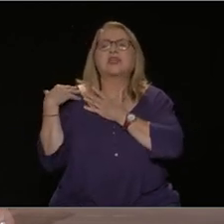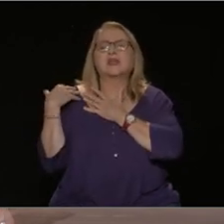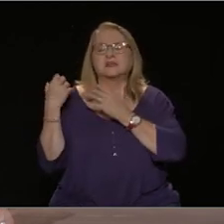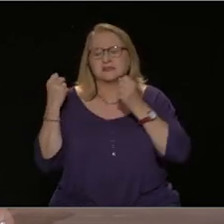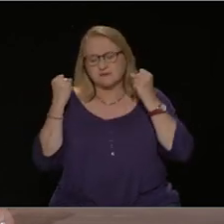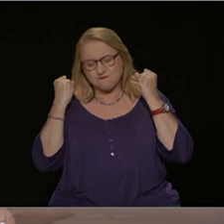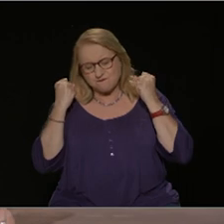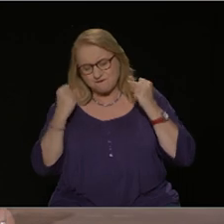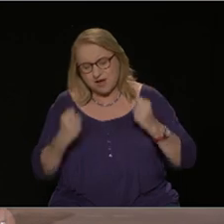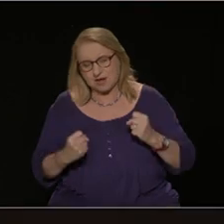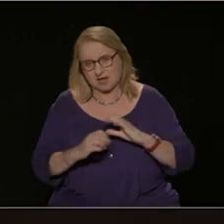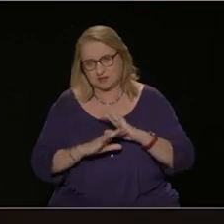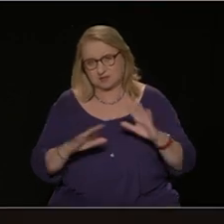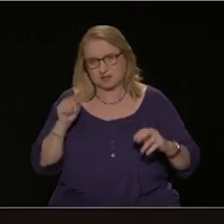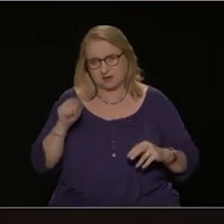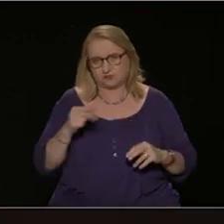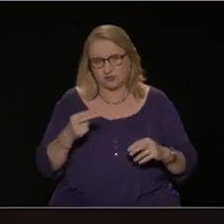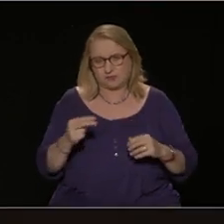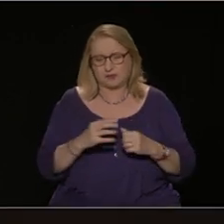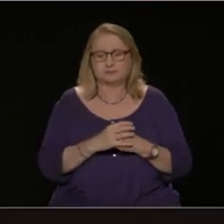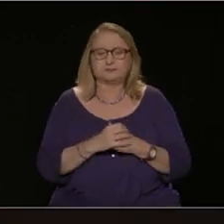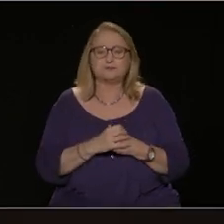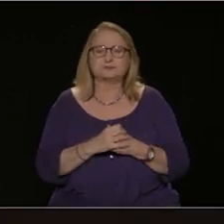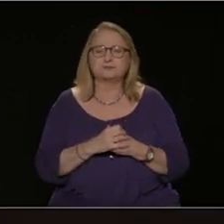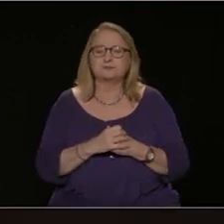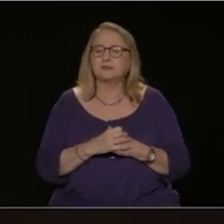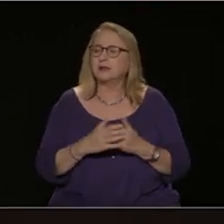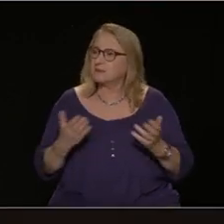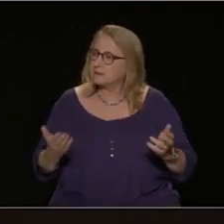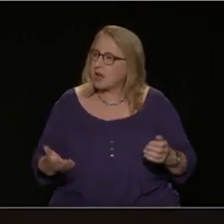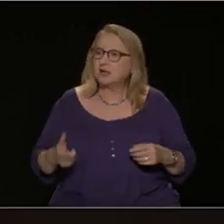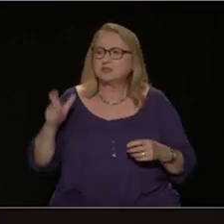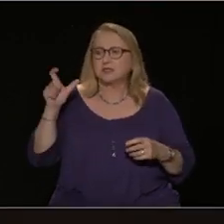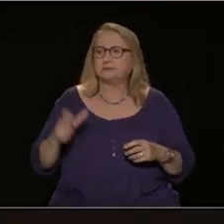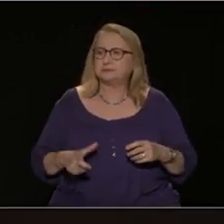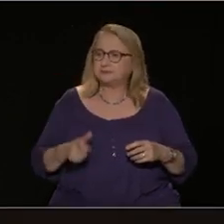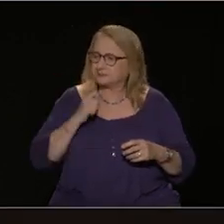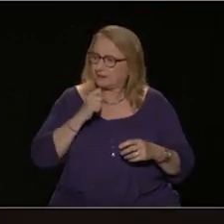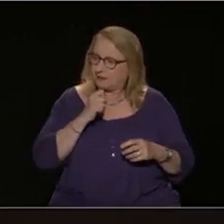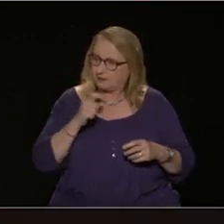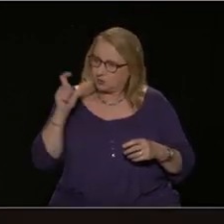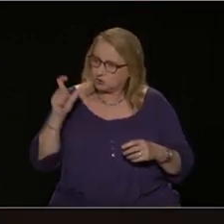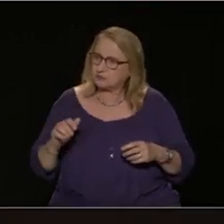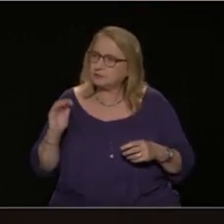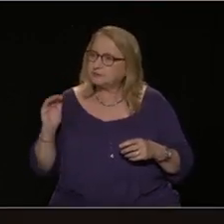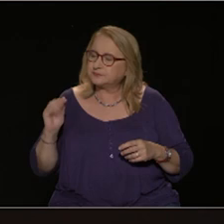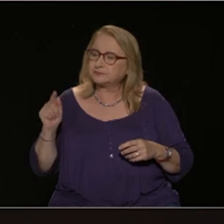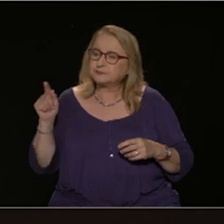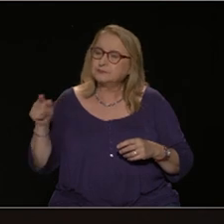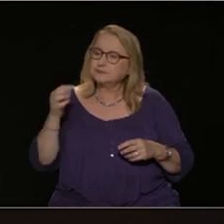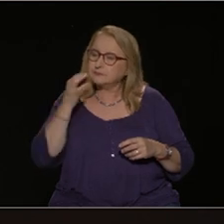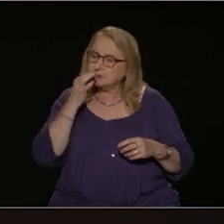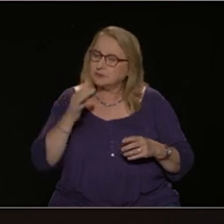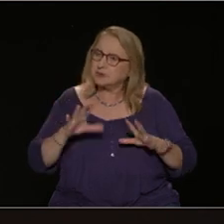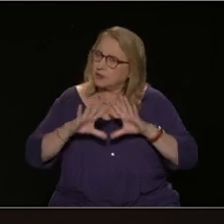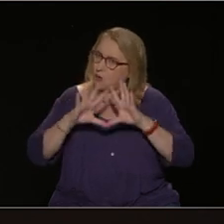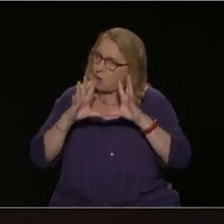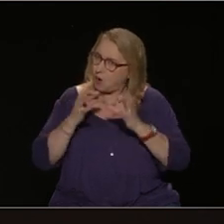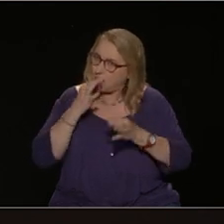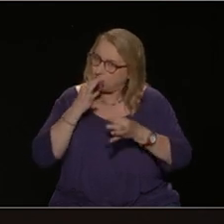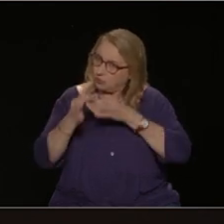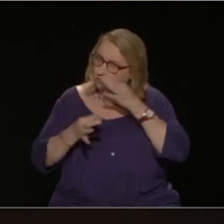περιπέτειες. Για πείτε μου κύριε Σκεύβο, βρίσκεται για όλα αυτά που είπατε προηγουμένως με συνδεταγμένο πολιτικό λόγο,